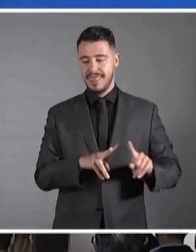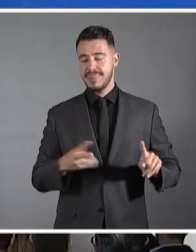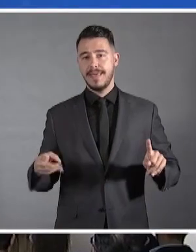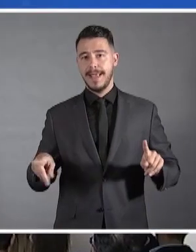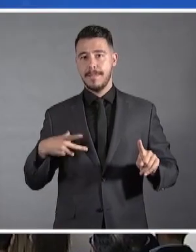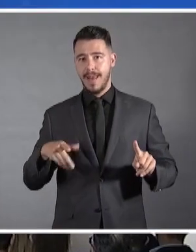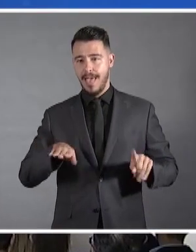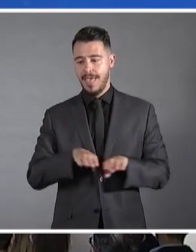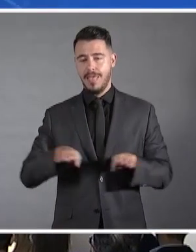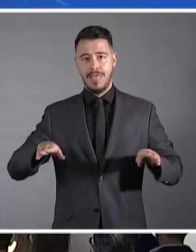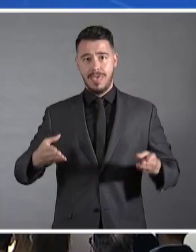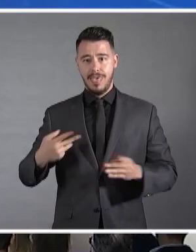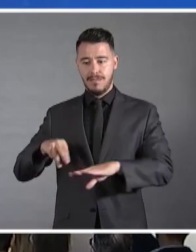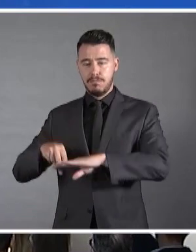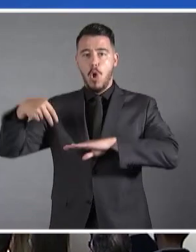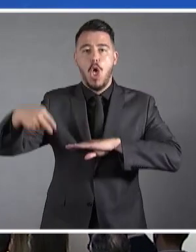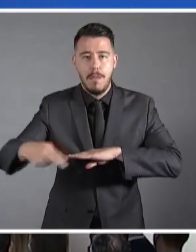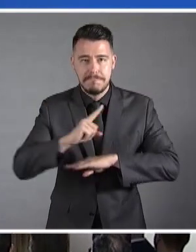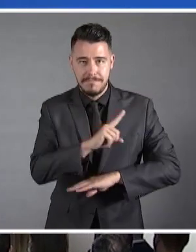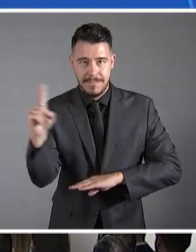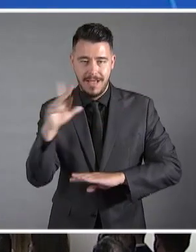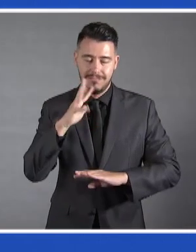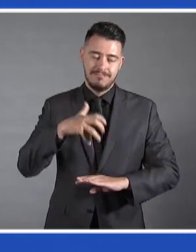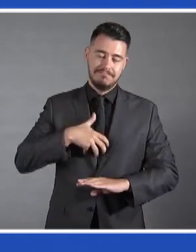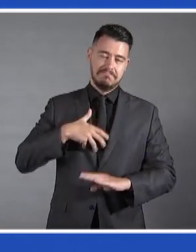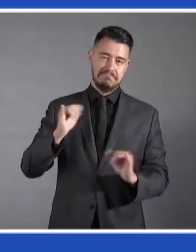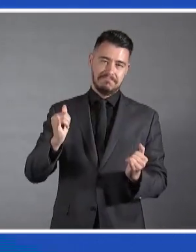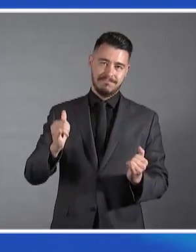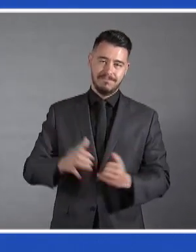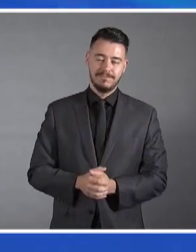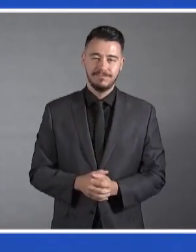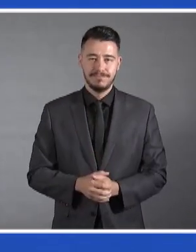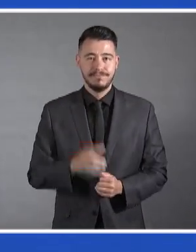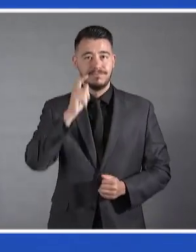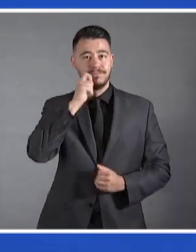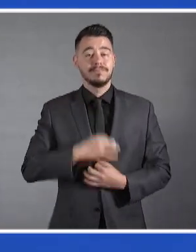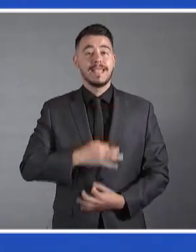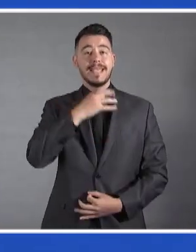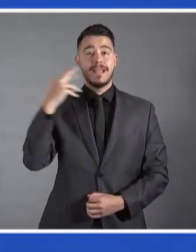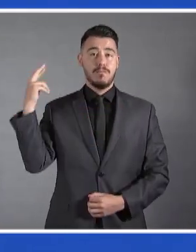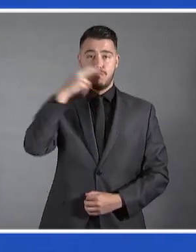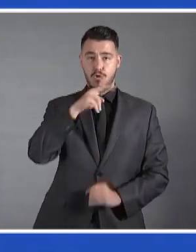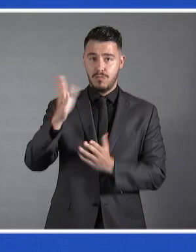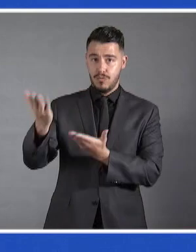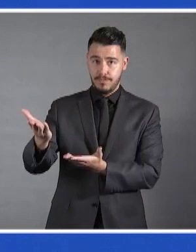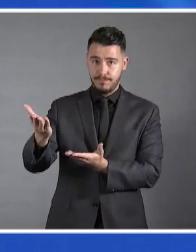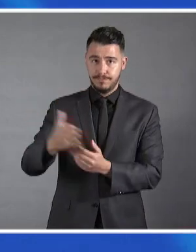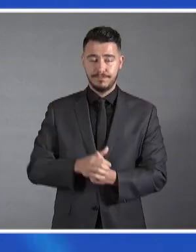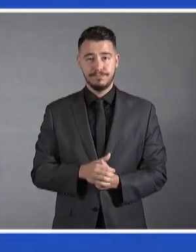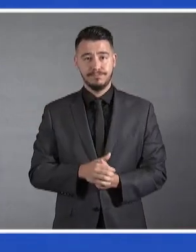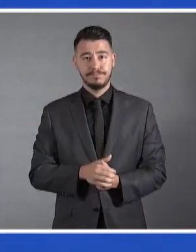σβήσει το συνέδριο. Όχι, αστιεύουμε βέβαια. Κύριε Πρωθυπουργέ, αγαπητέ μου